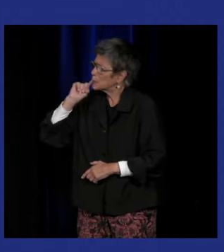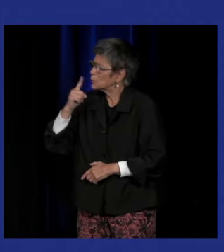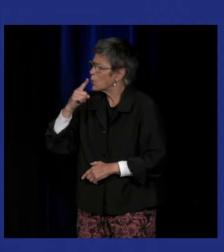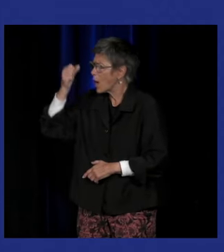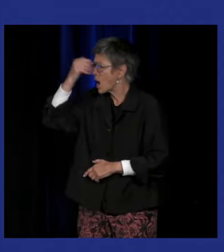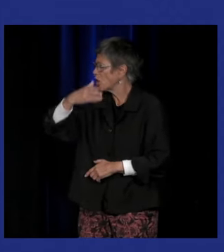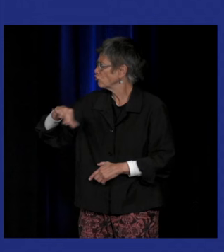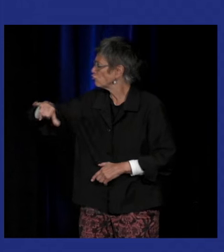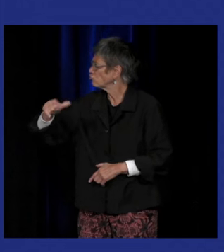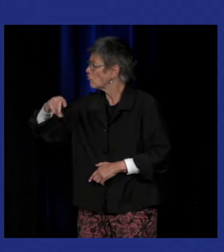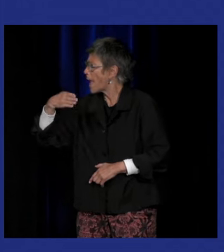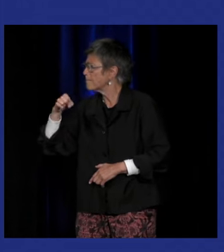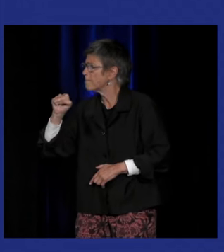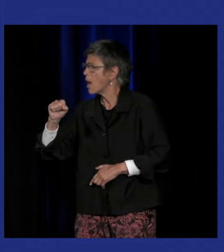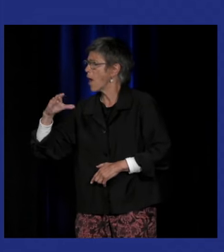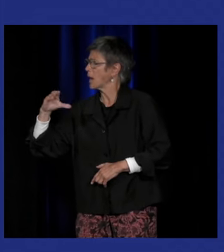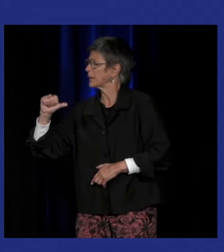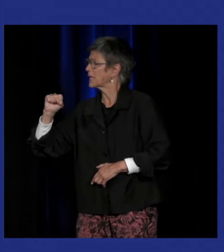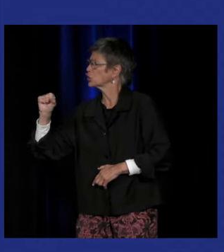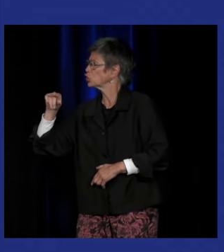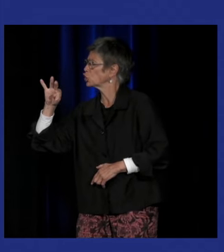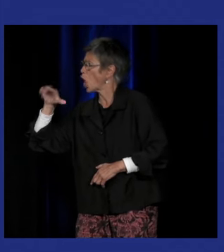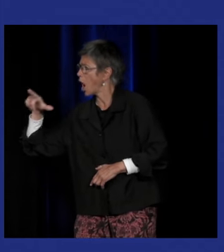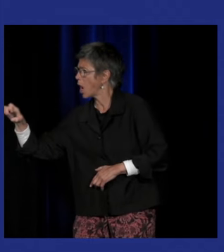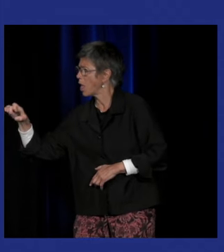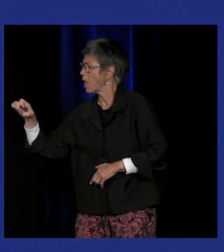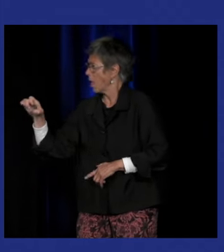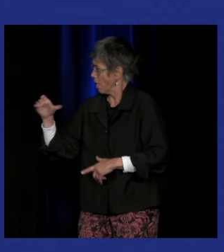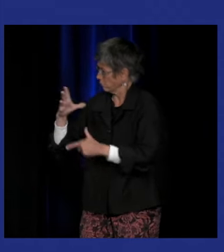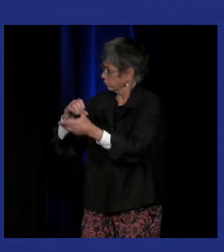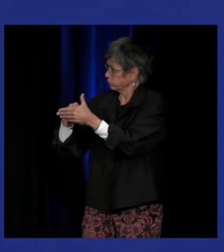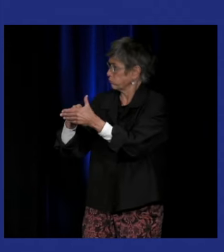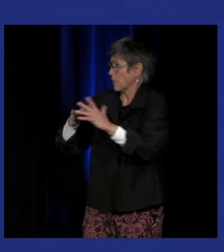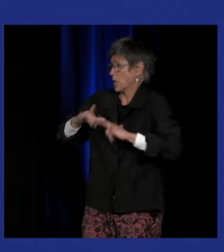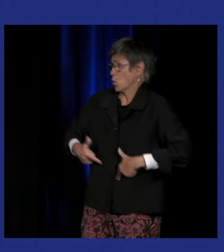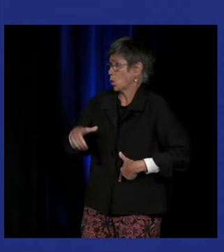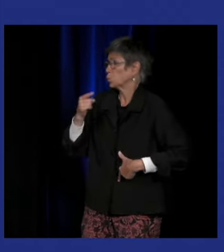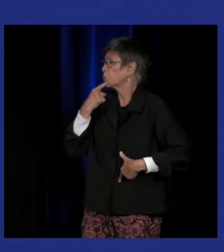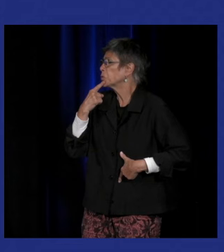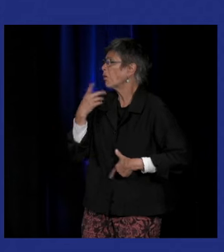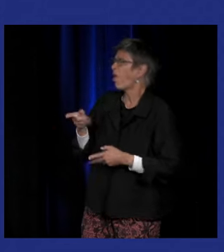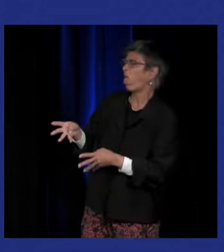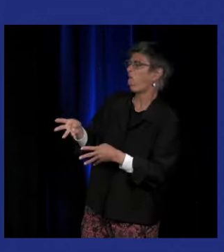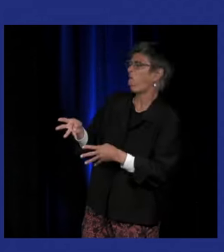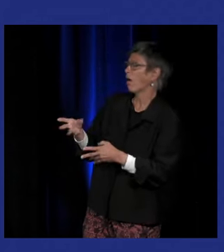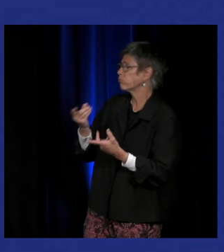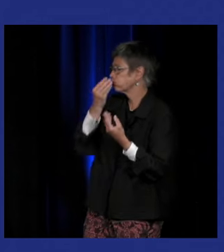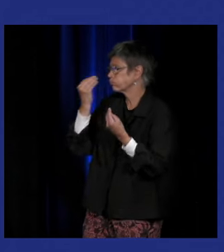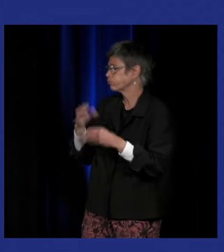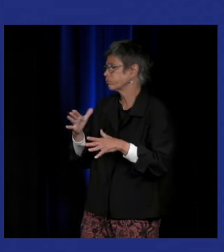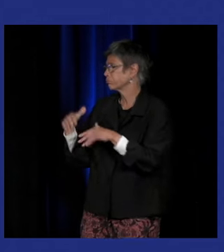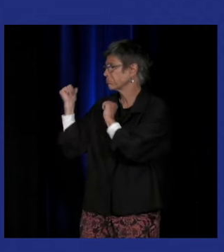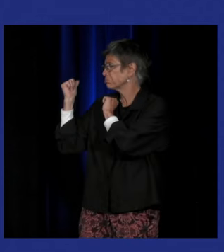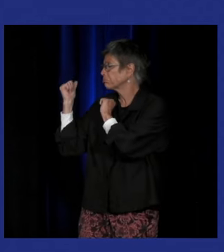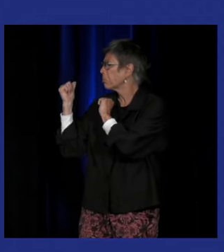américain James Castle lui il a été dans une école des sourds mais il l'a abandonné parce qu'il a été moqué par les élèves etc donc il a